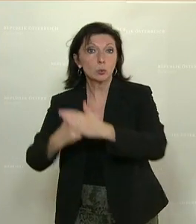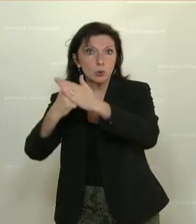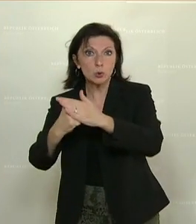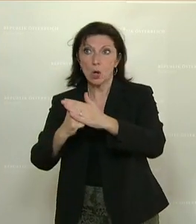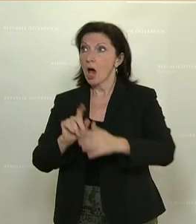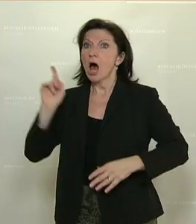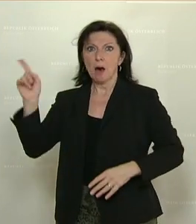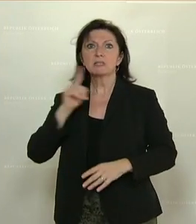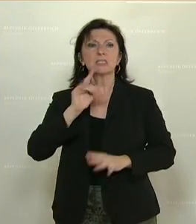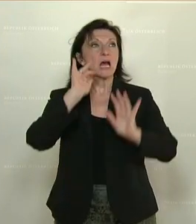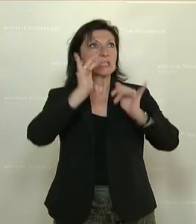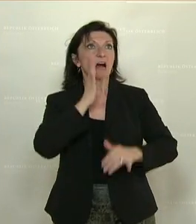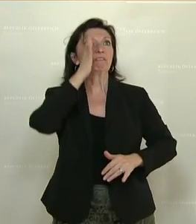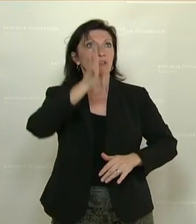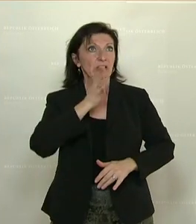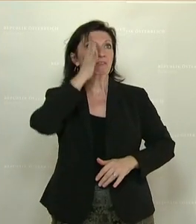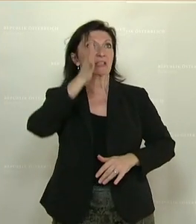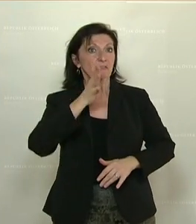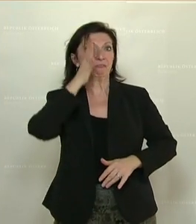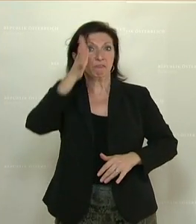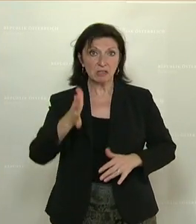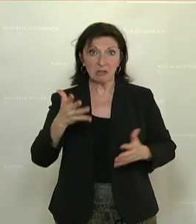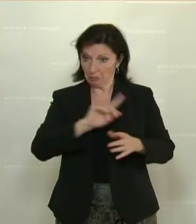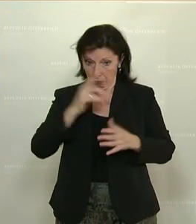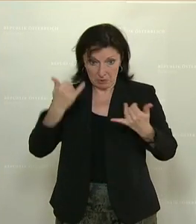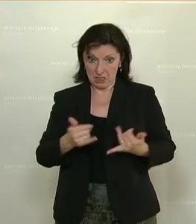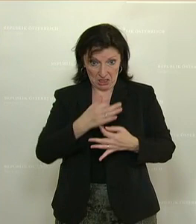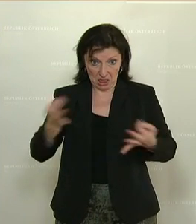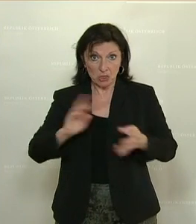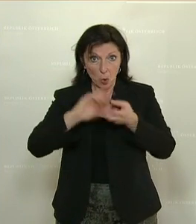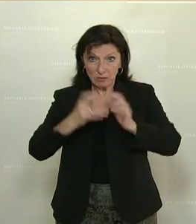ständig nur anzukündigen, könnten wir jetzt einmal etwas umsetzen.